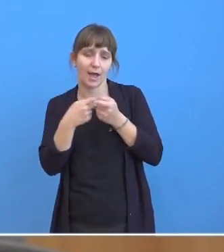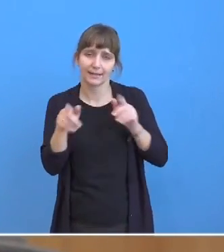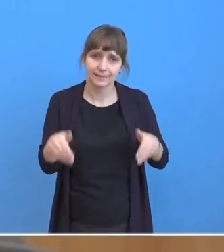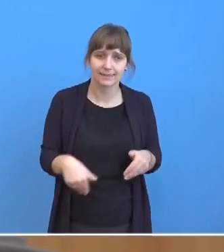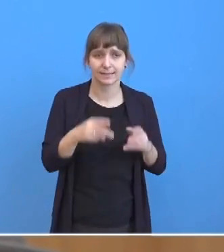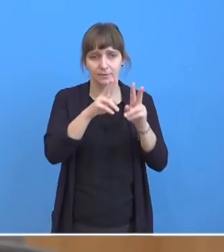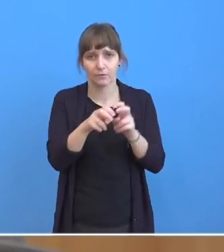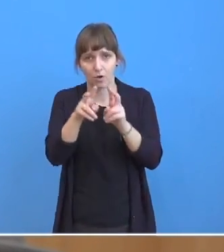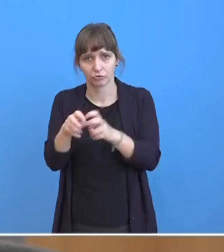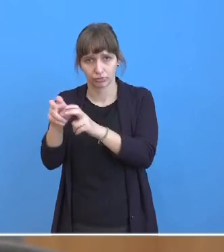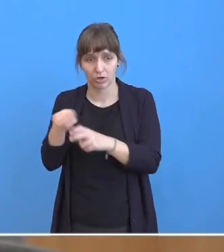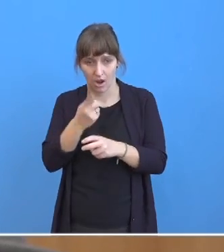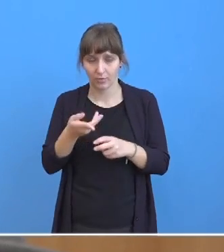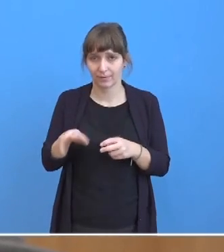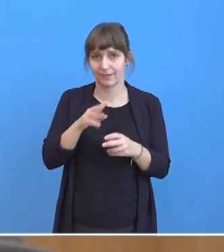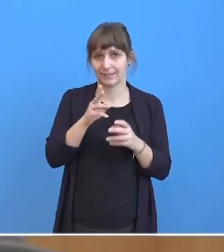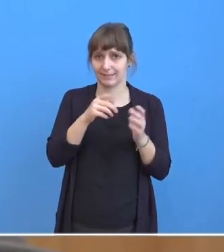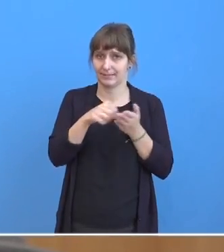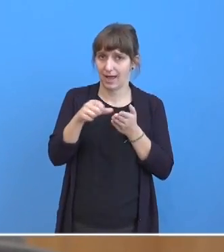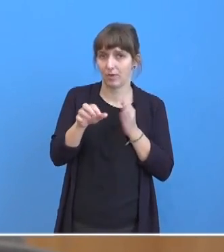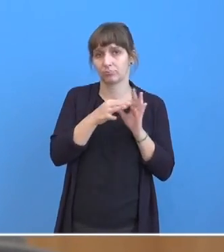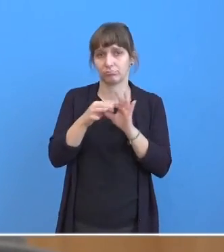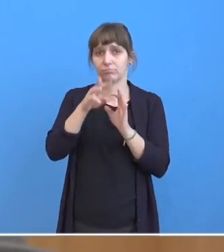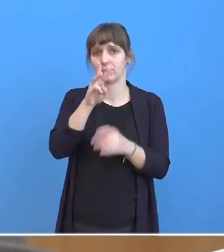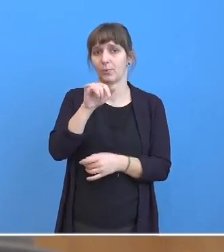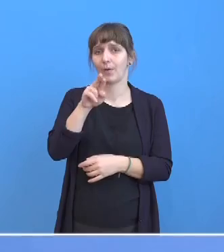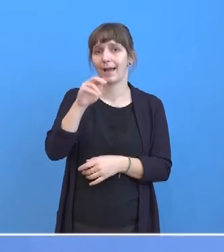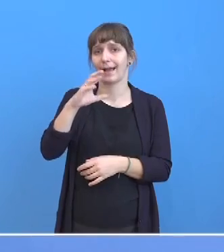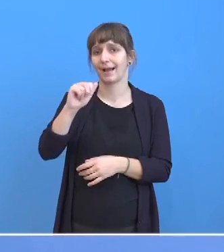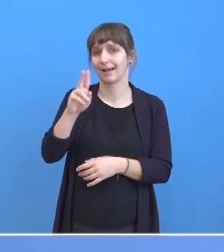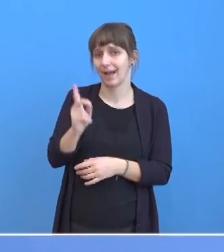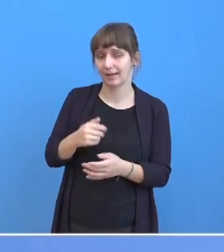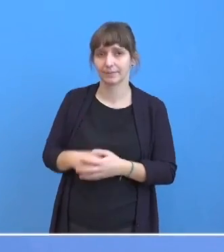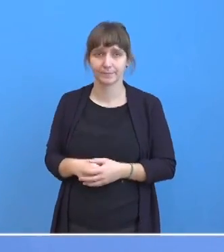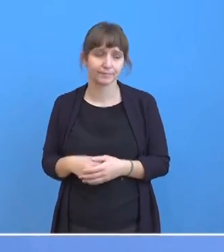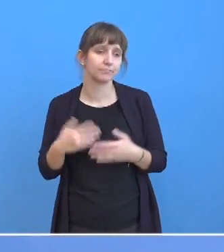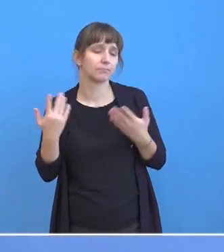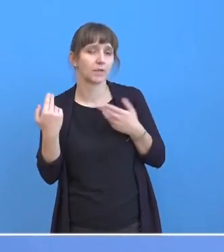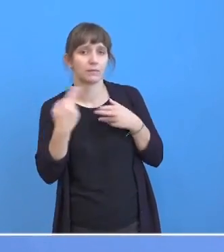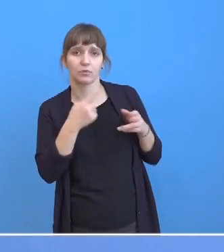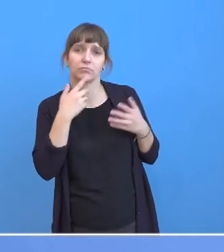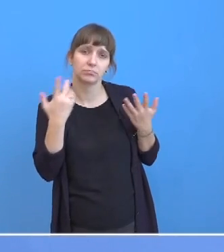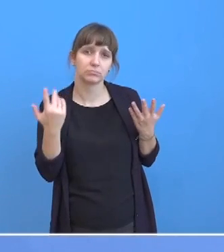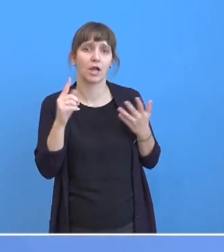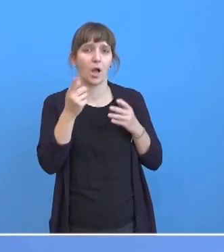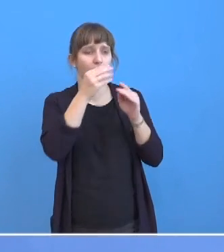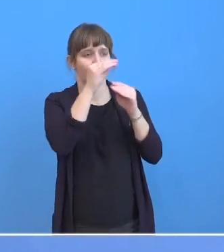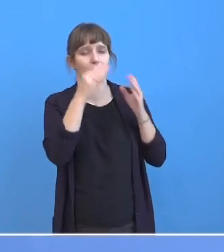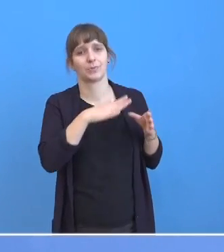nachforschen, ob die ebenfalls Zahlungen über Wirecard abgewickelt haben? Auch das würde sicherlich den Informationsbereich